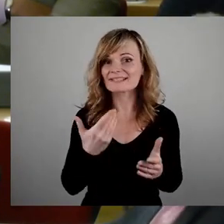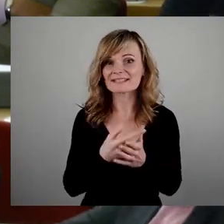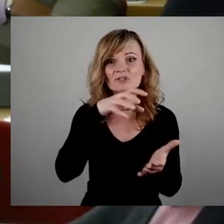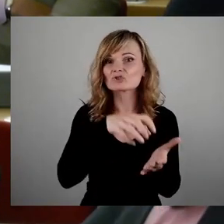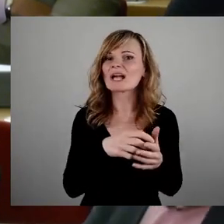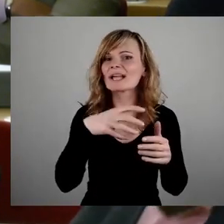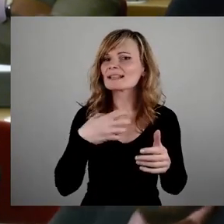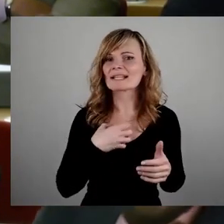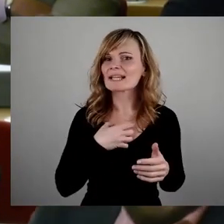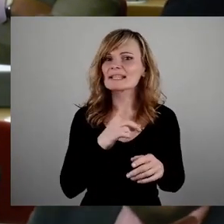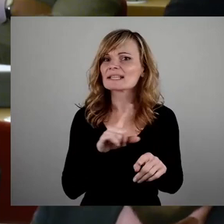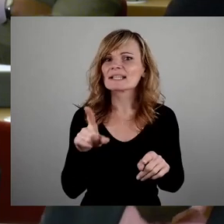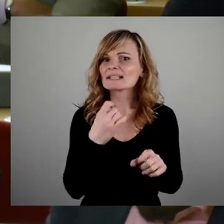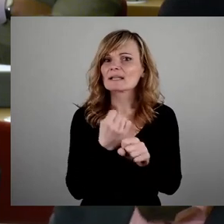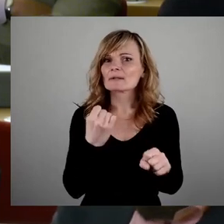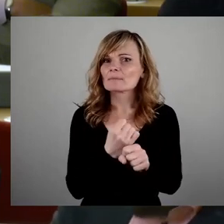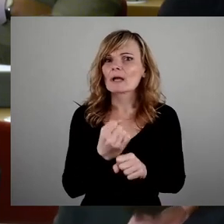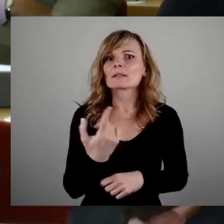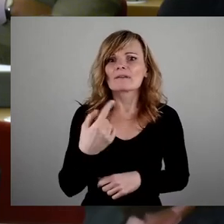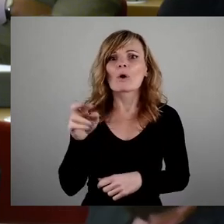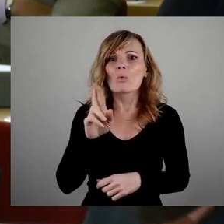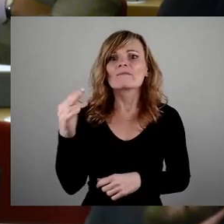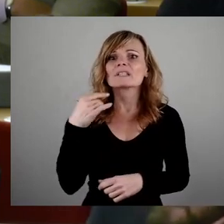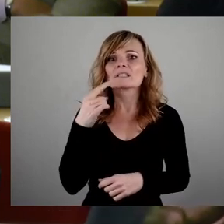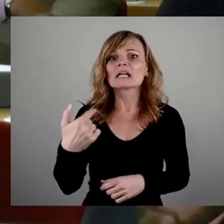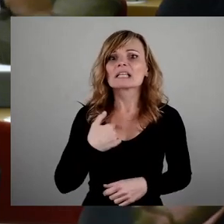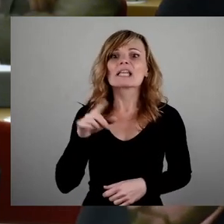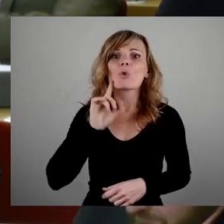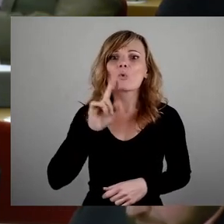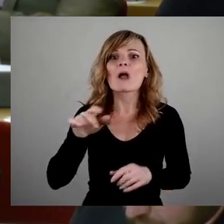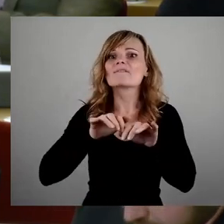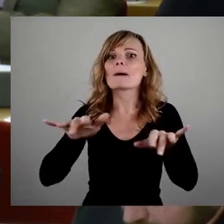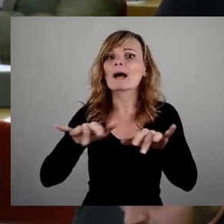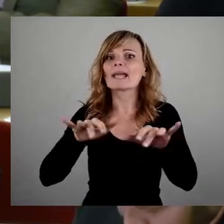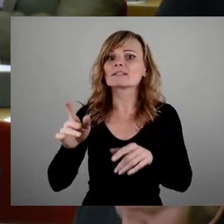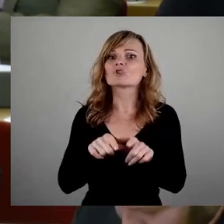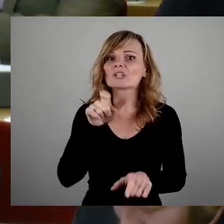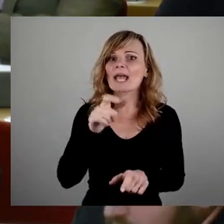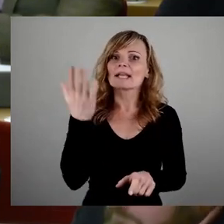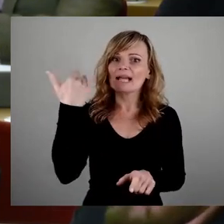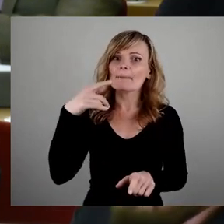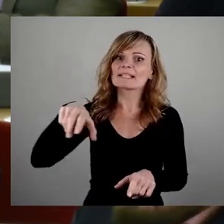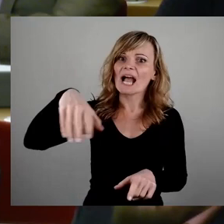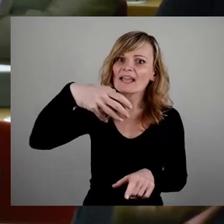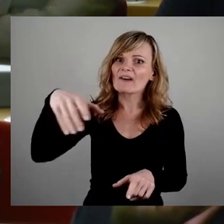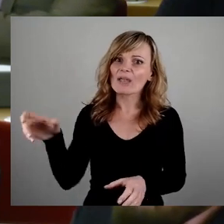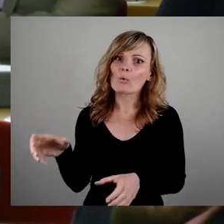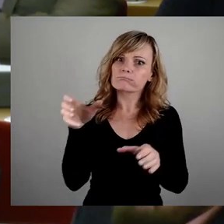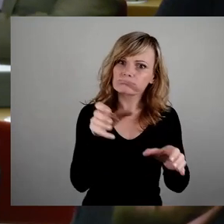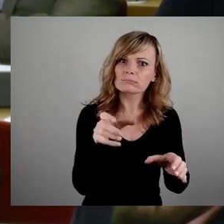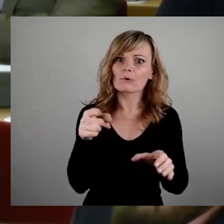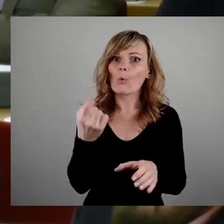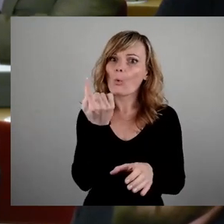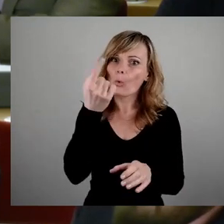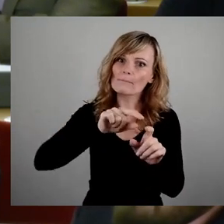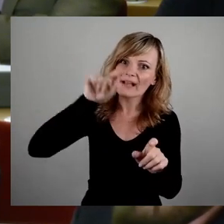hier erzählt hat, dass ich Lügen verbreiten würde. Wo die Stähle eingeweiht wurde, ist oben quer die Inschrift drin. Und